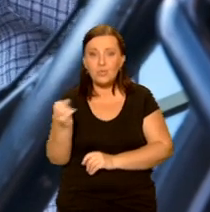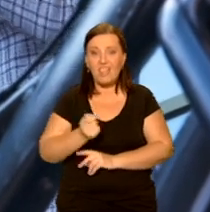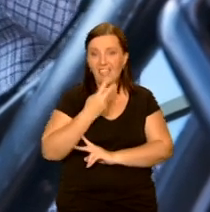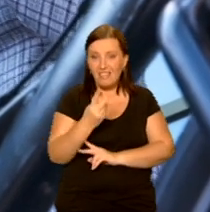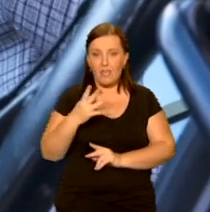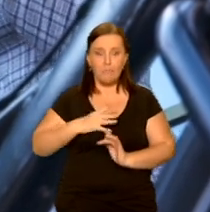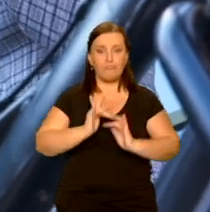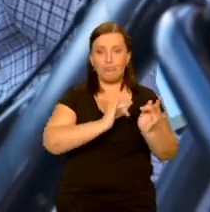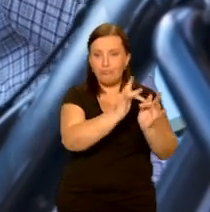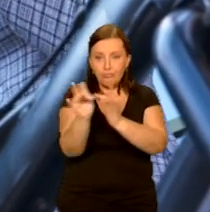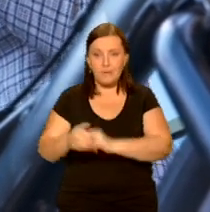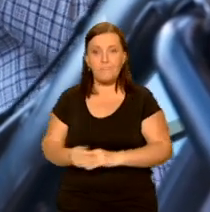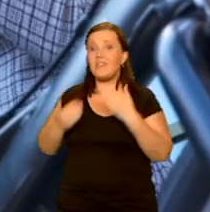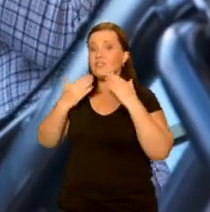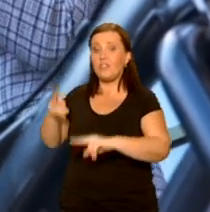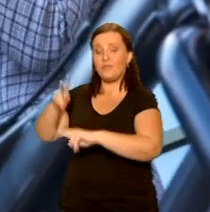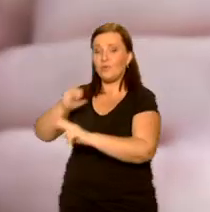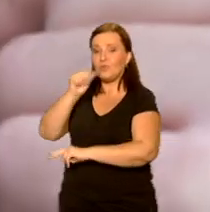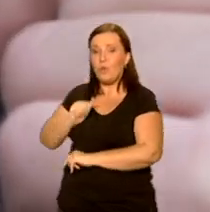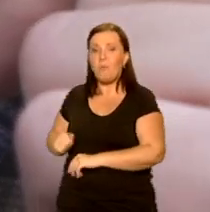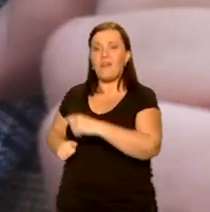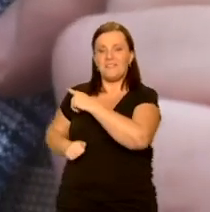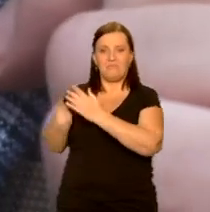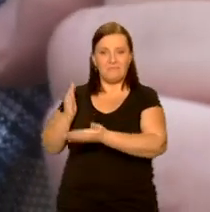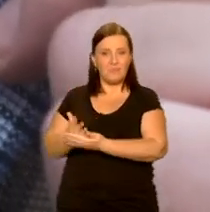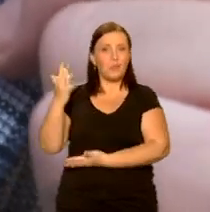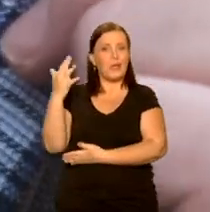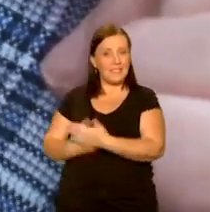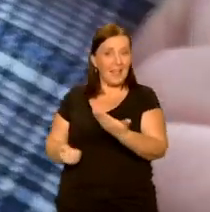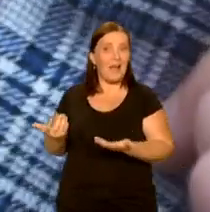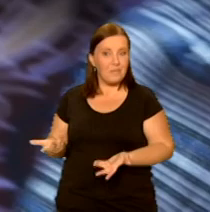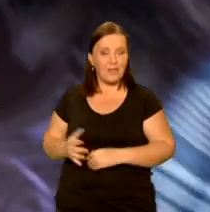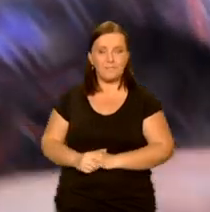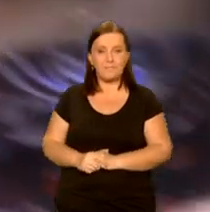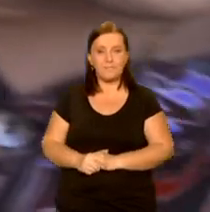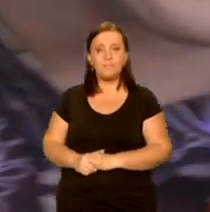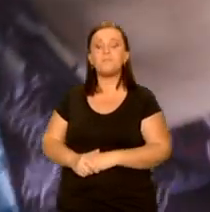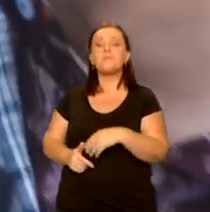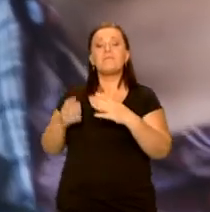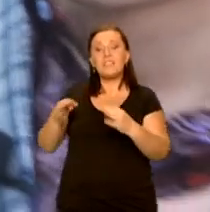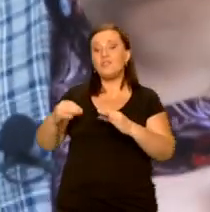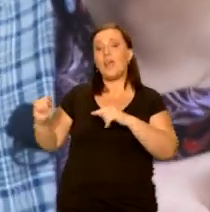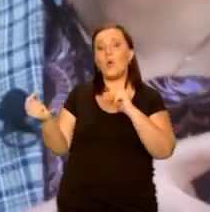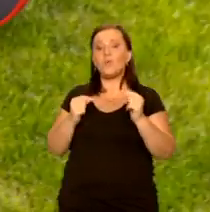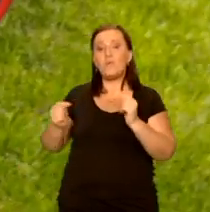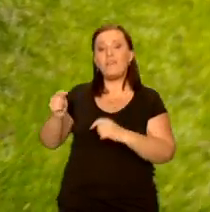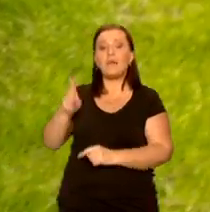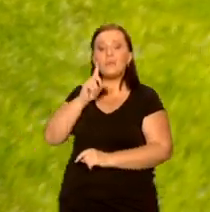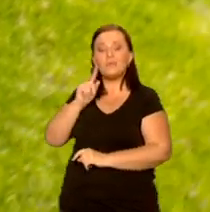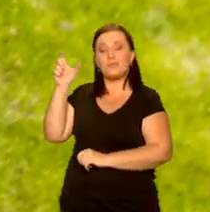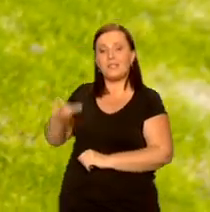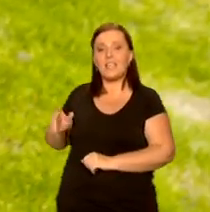europejskich jej konstruktor już liczy zyski ze sprzedaży. Petros Psylos rozmawia z wynalazcą przyczepki